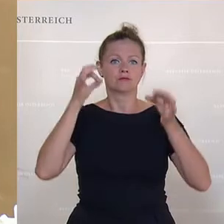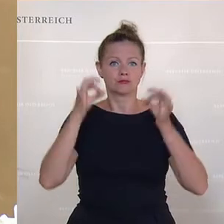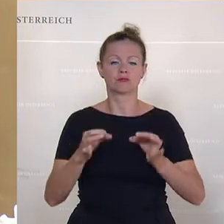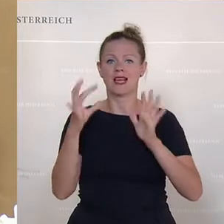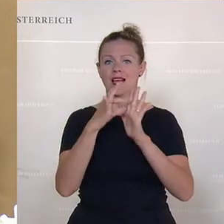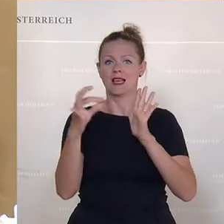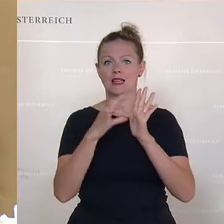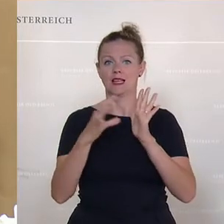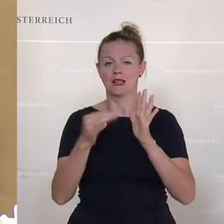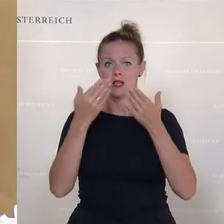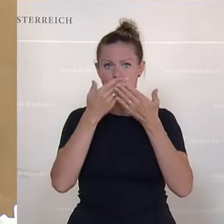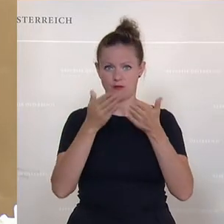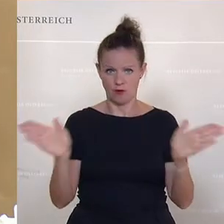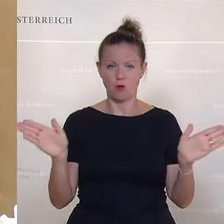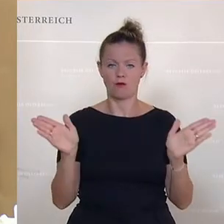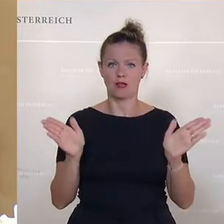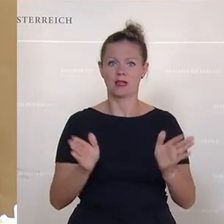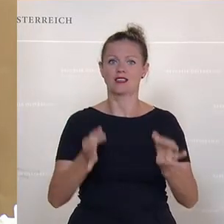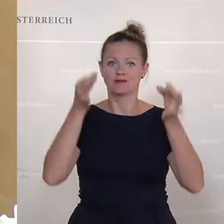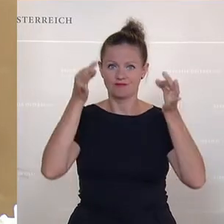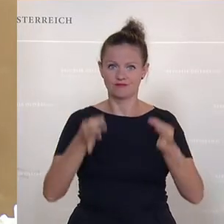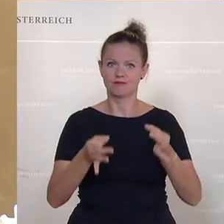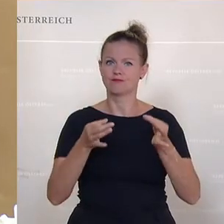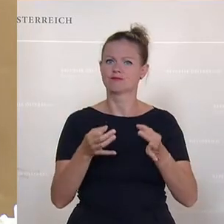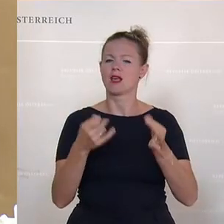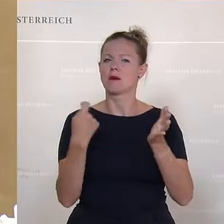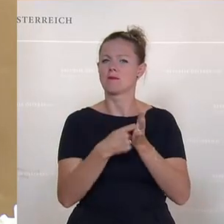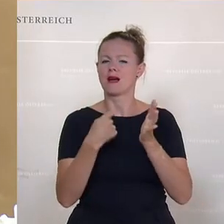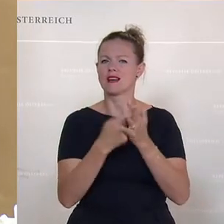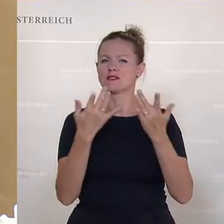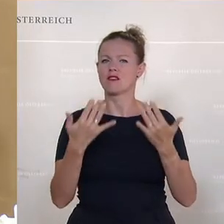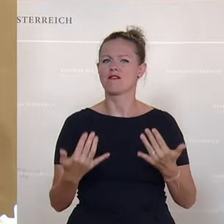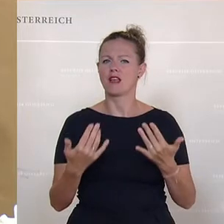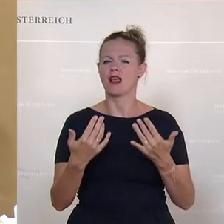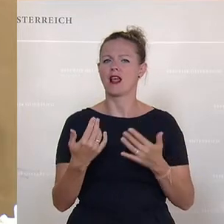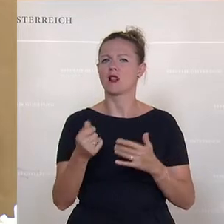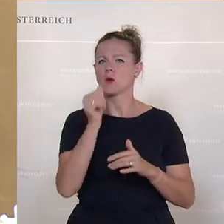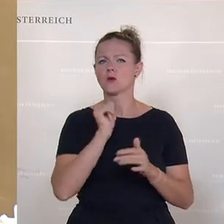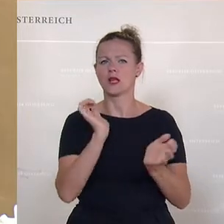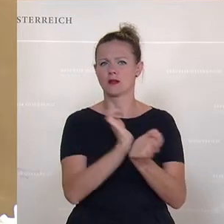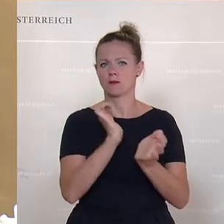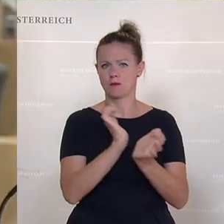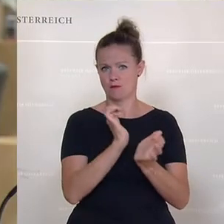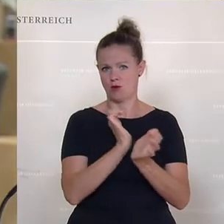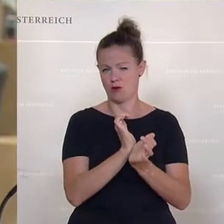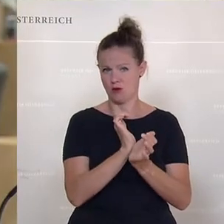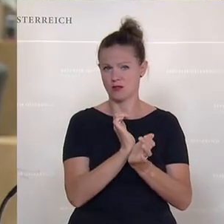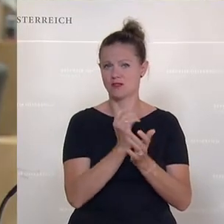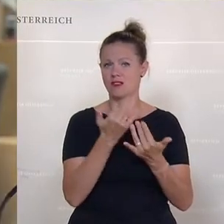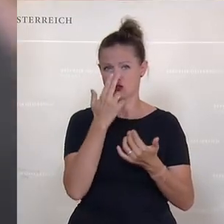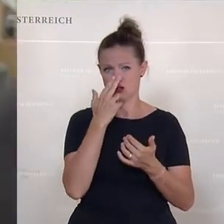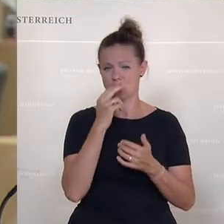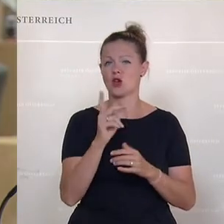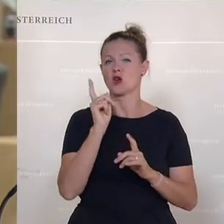herausgebracht, mit der exakten Taxonomie für eben sogenannte Green Bonds, damit es eben kein Greenwashing gibt, sondern damit es wirklich